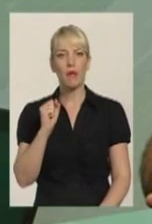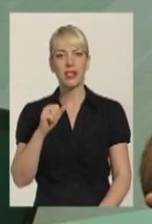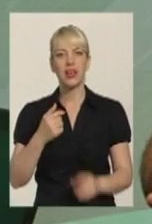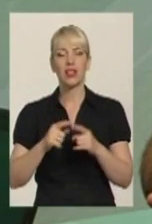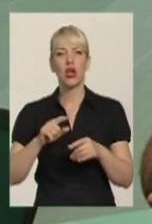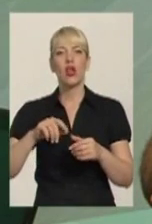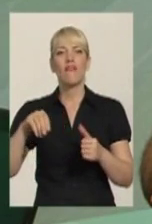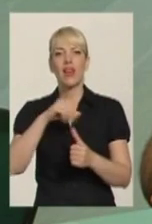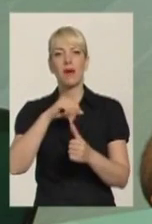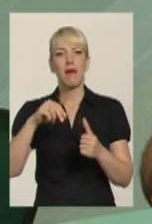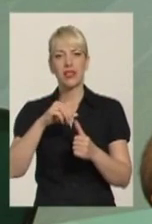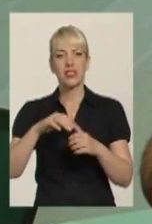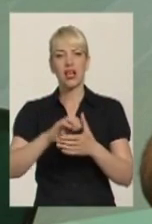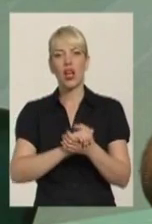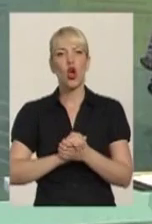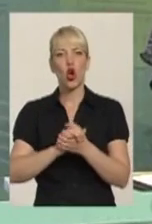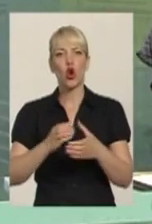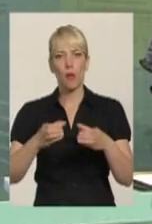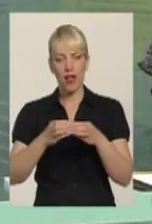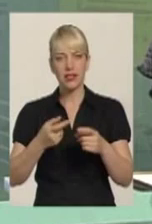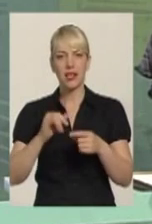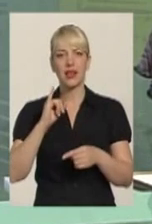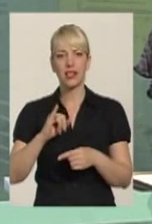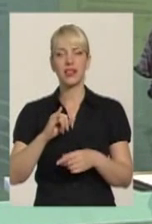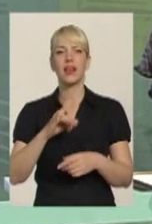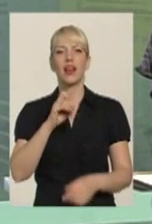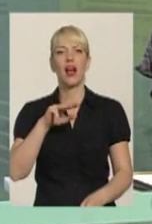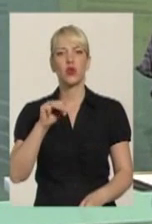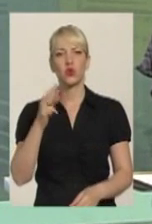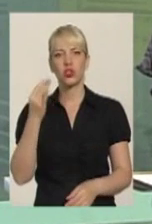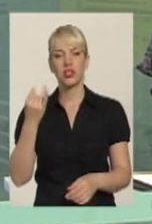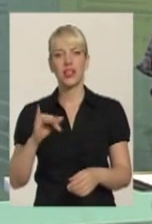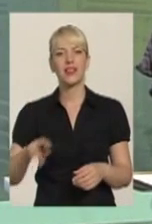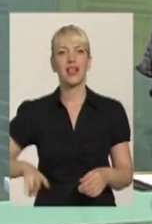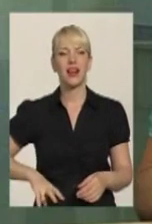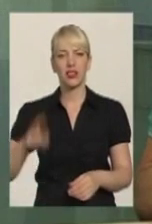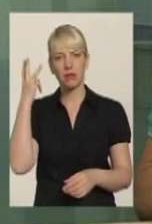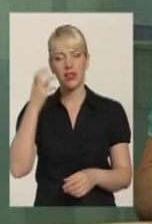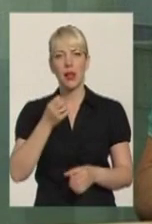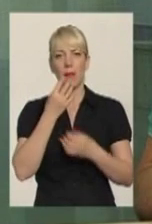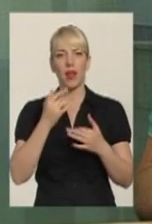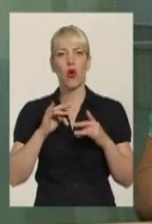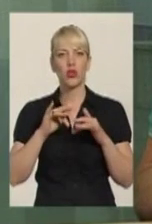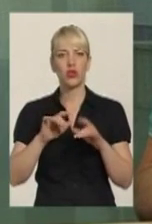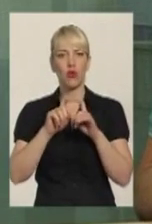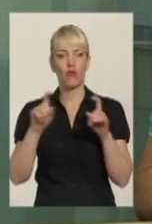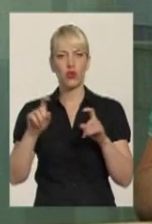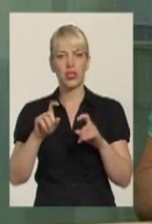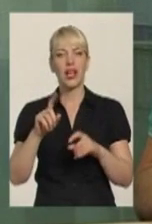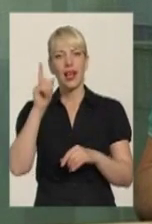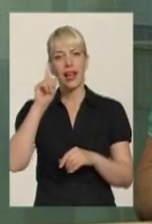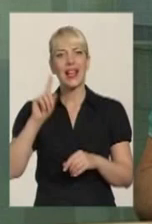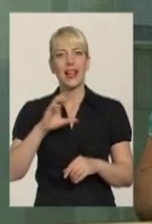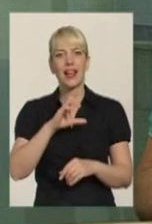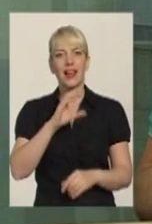обласної вірменської громади та Ігорем Ратушним, директором Хмельницького благодійного фонду «Хеседбешт», головою Хмельницької